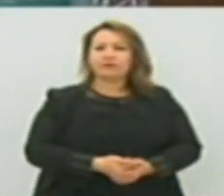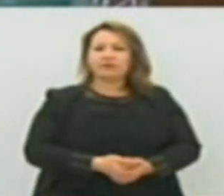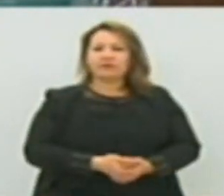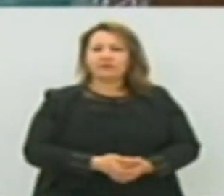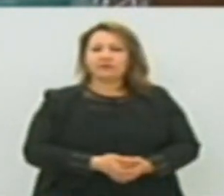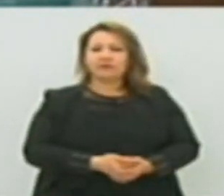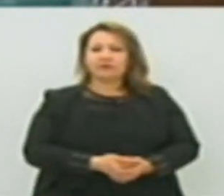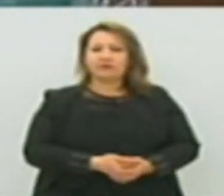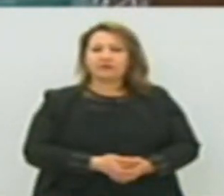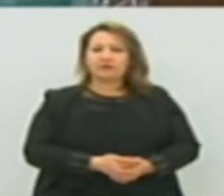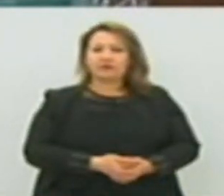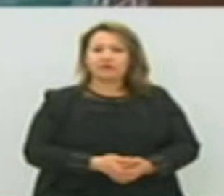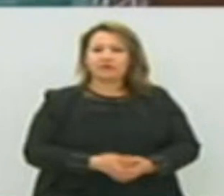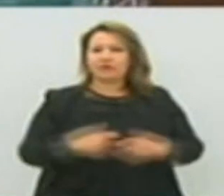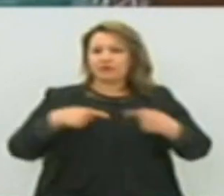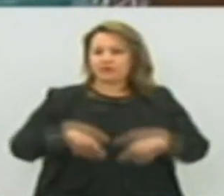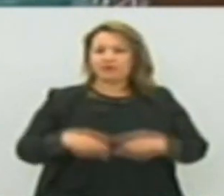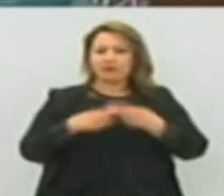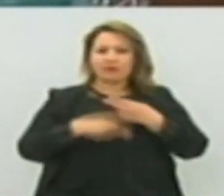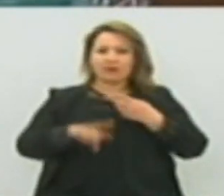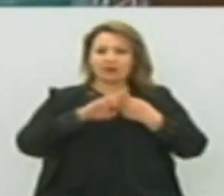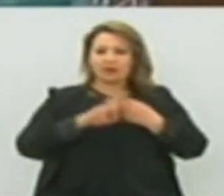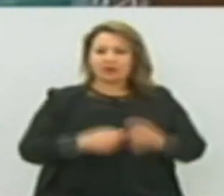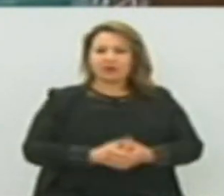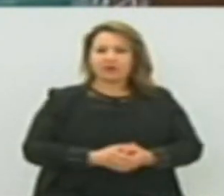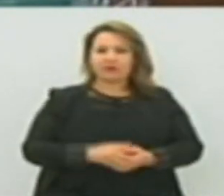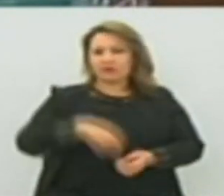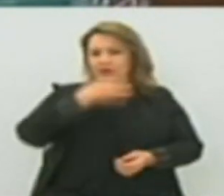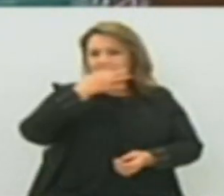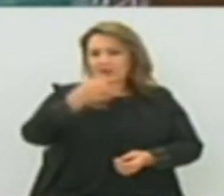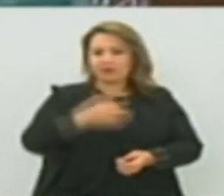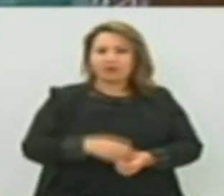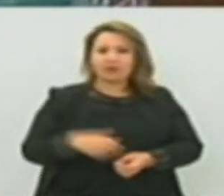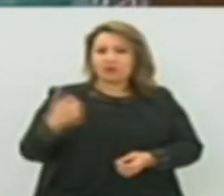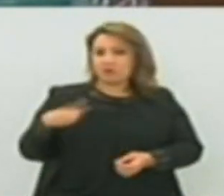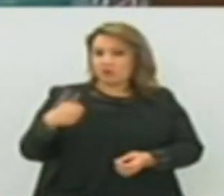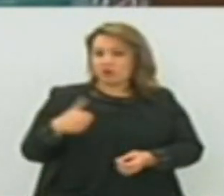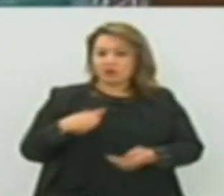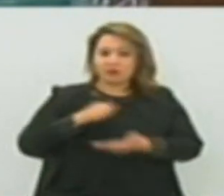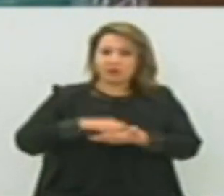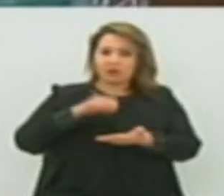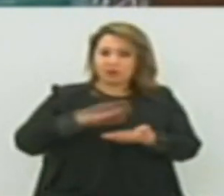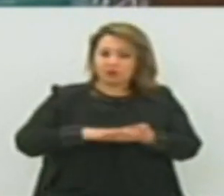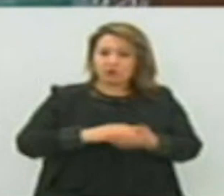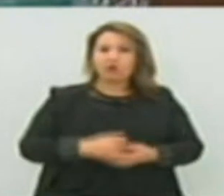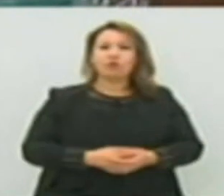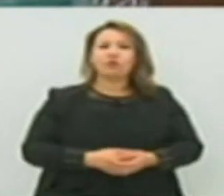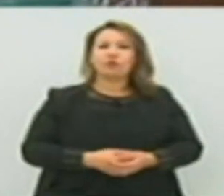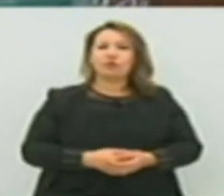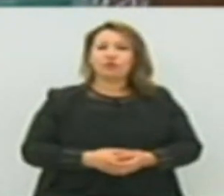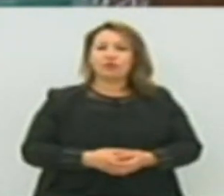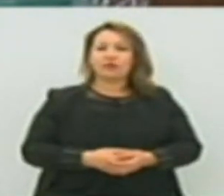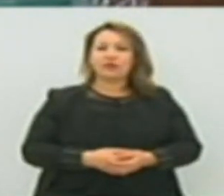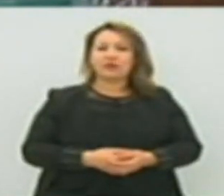لذلك سيد الوزير ما جاوبتنيش أنا قلت هل يمكن نسجل العملية ونخذه